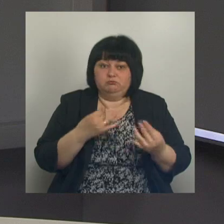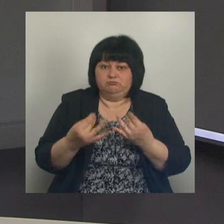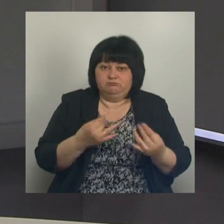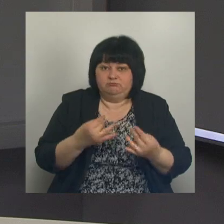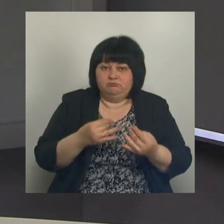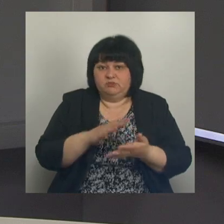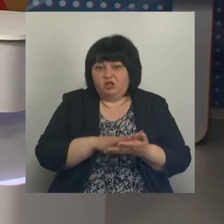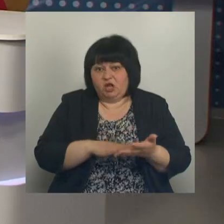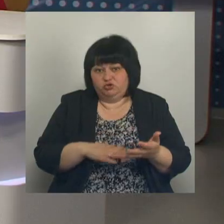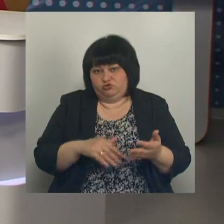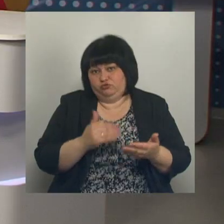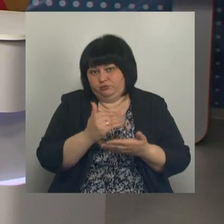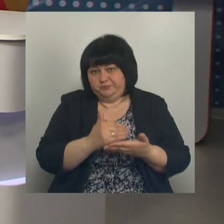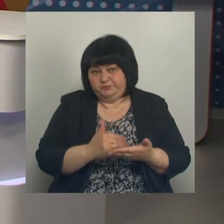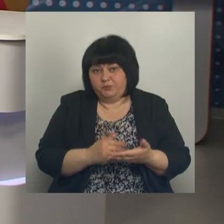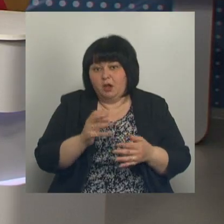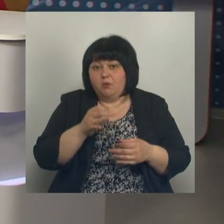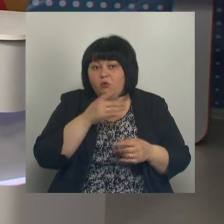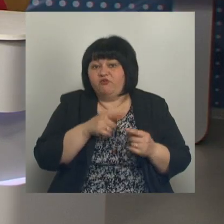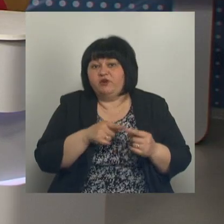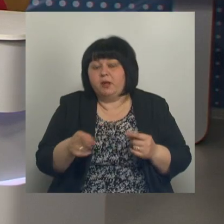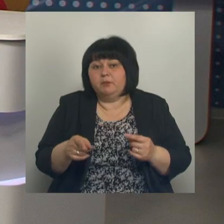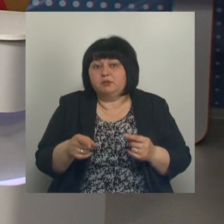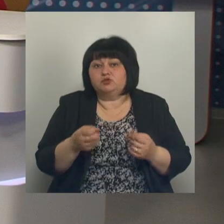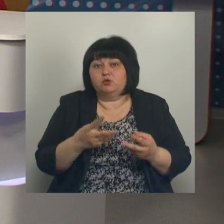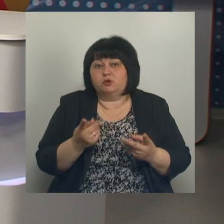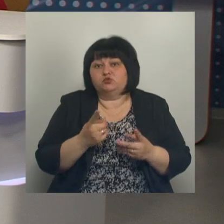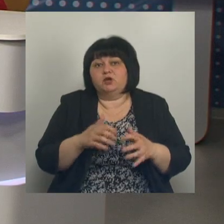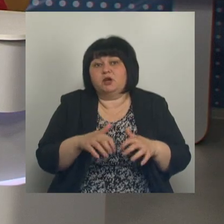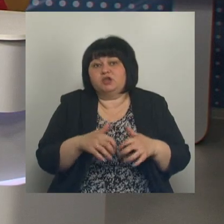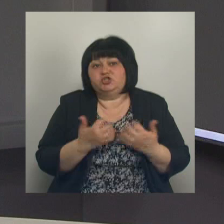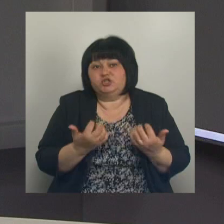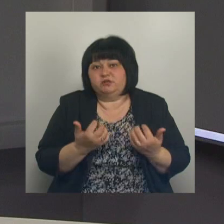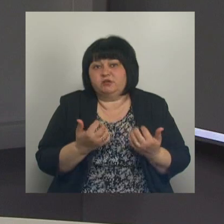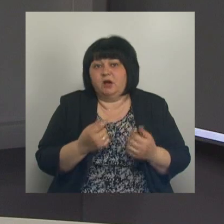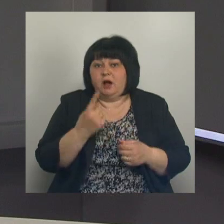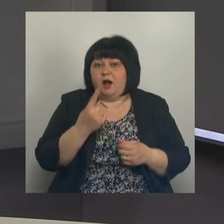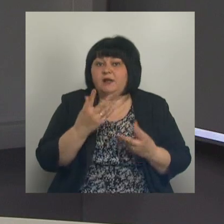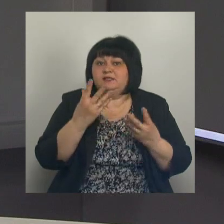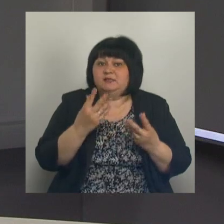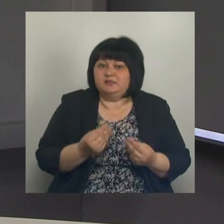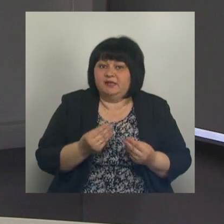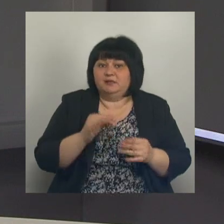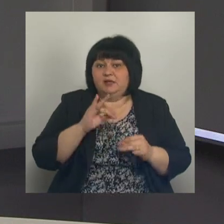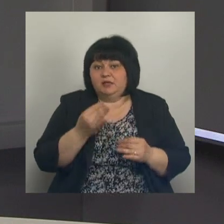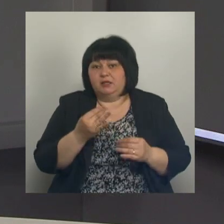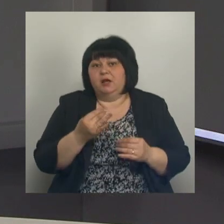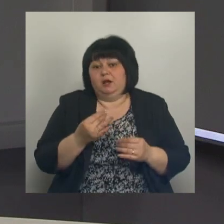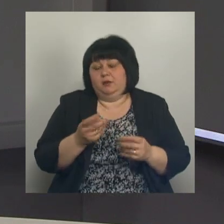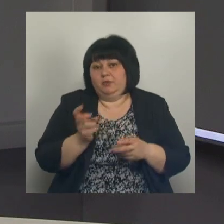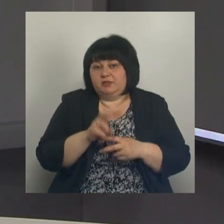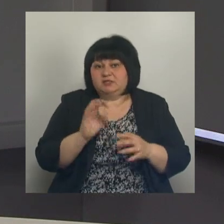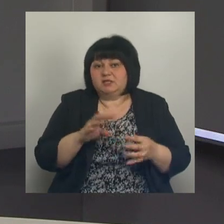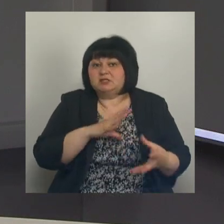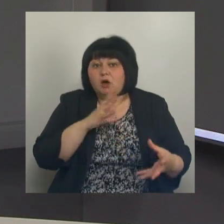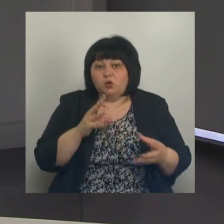определял дальнейшую тактику. По времени, ну то, что нужно рассчитывать на один день и уже за заключением прийти